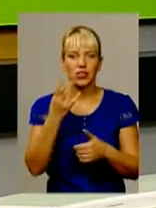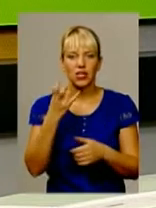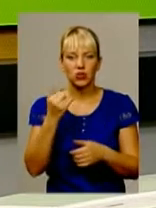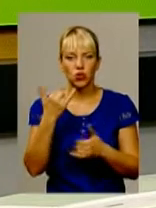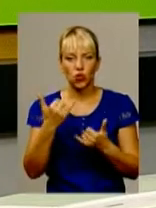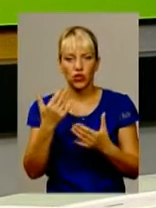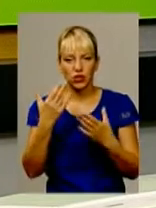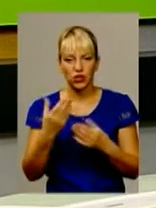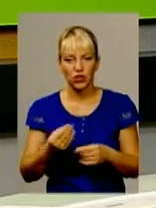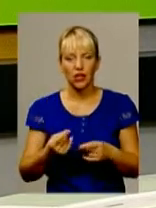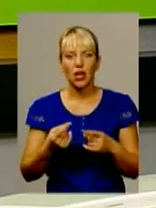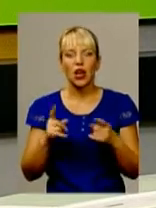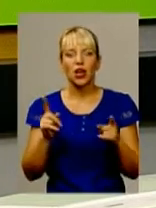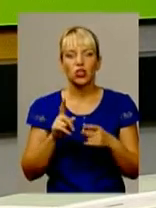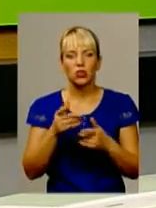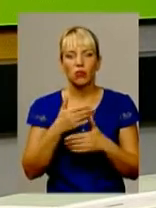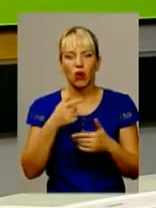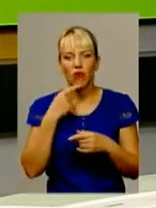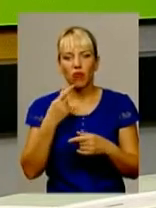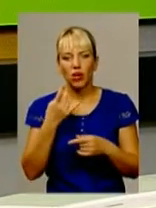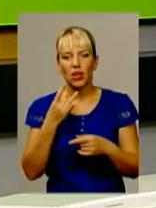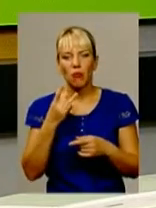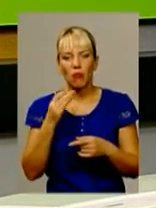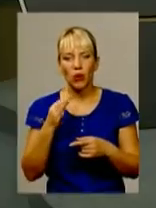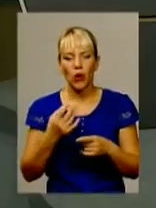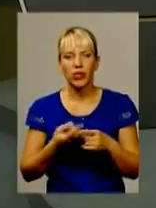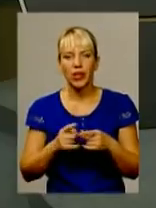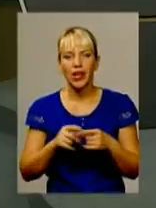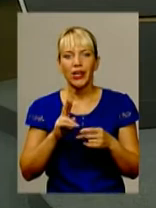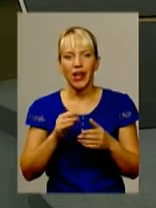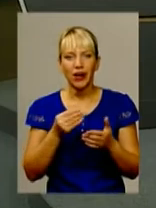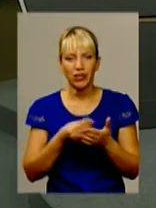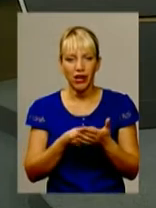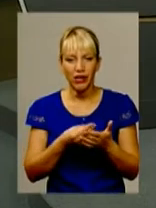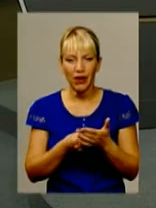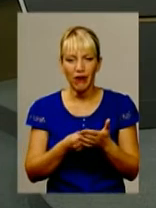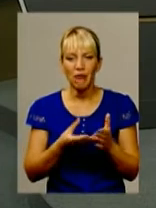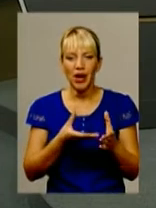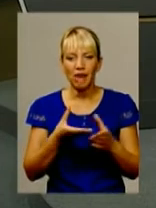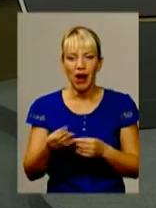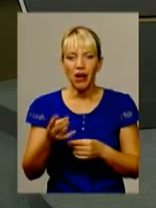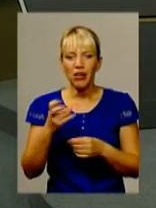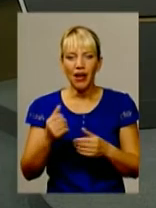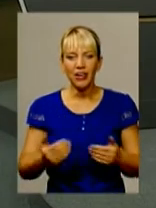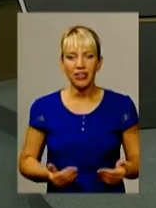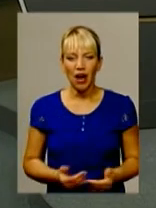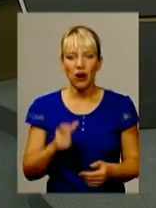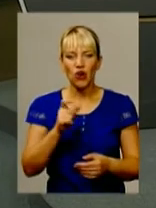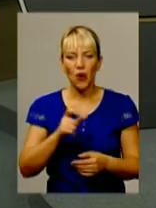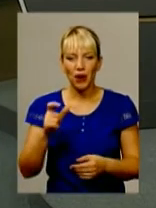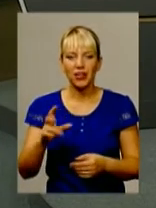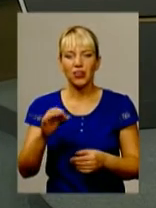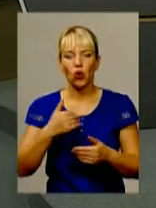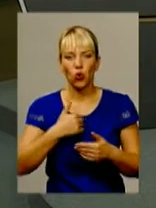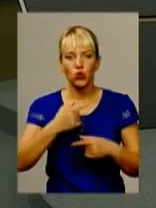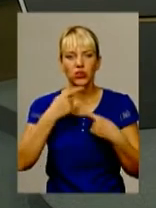На рахунок того, щоб ми говорили про те, як тарифи впливають на життя громадян, то я хочу зазначити,